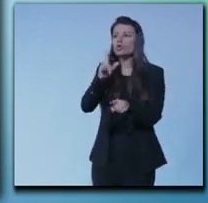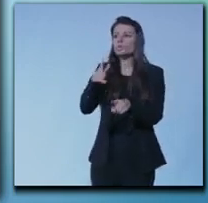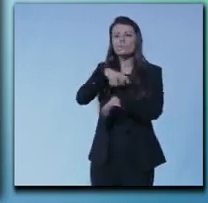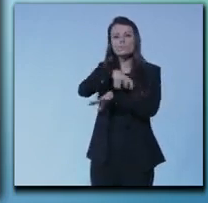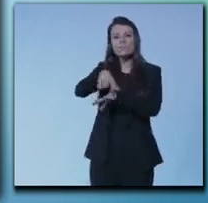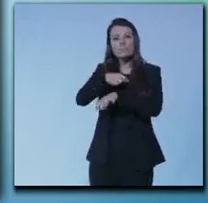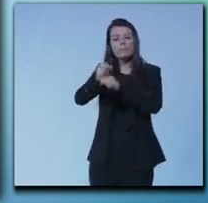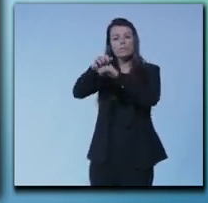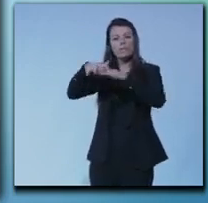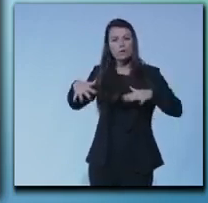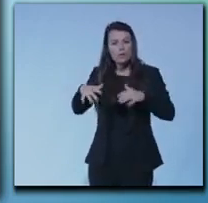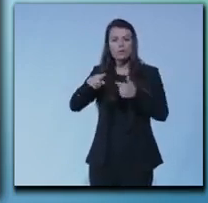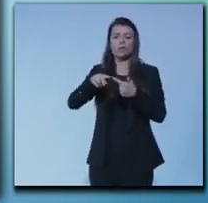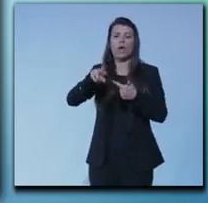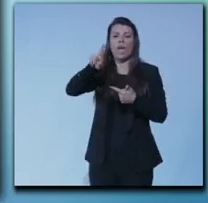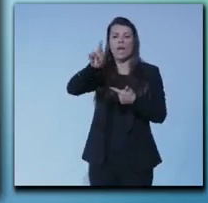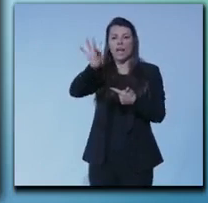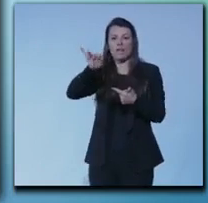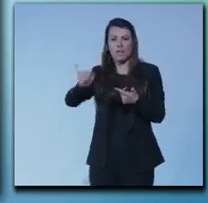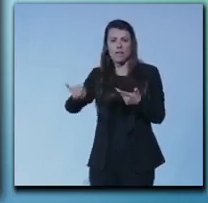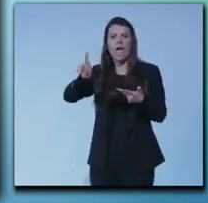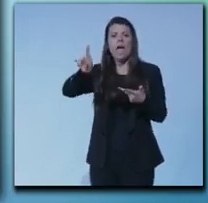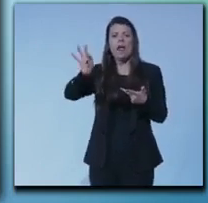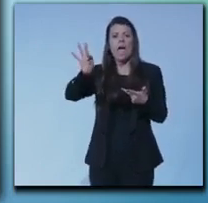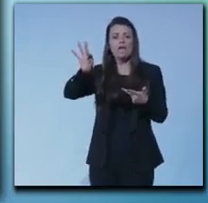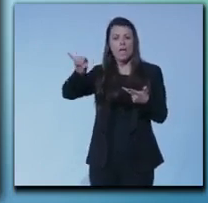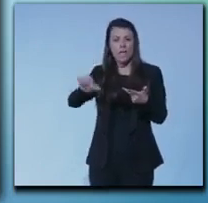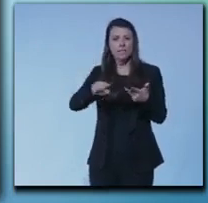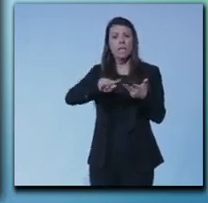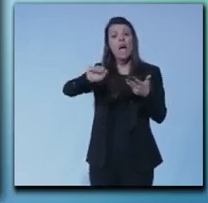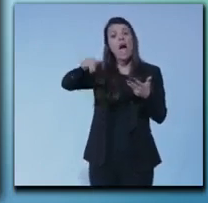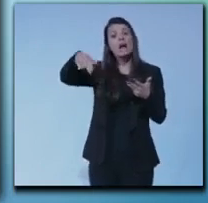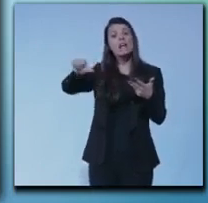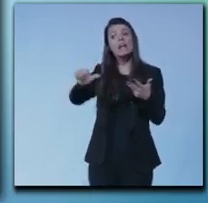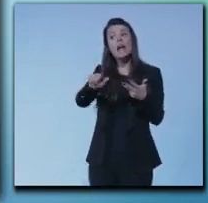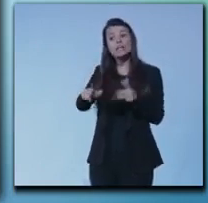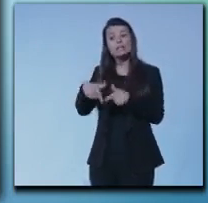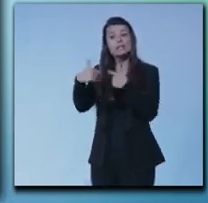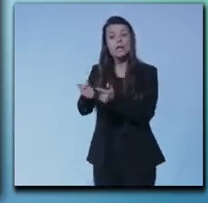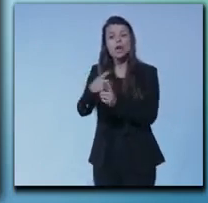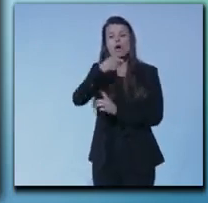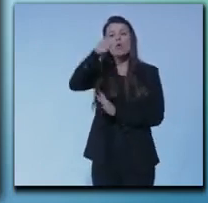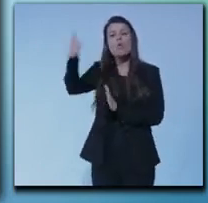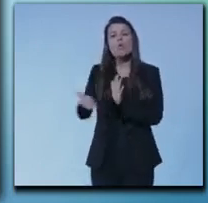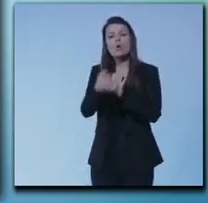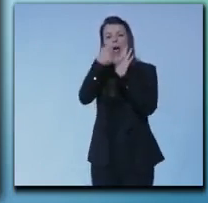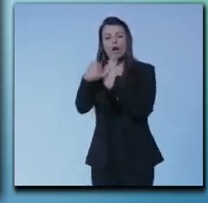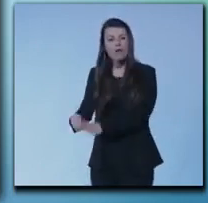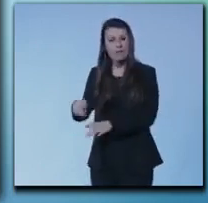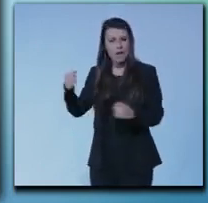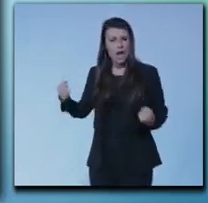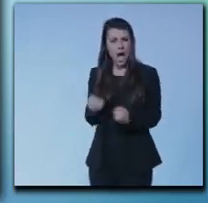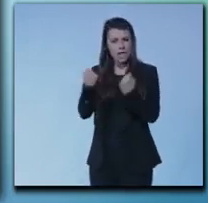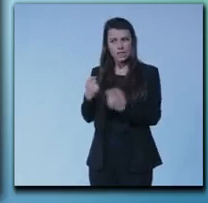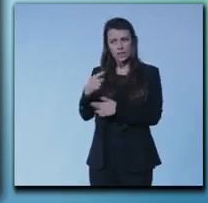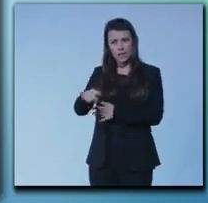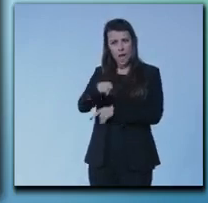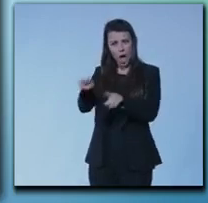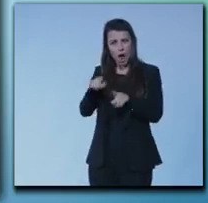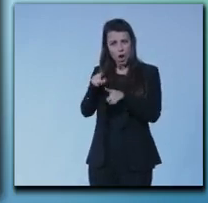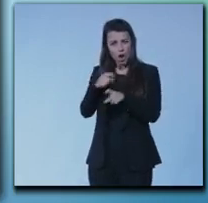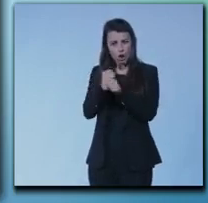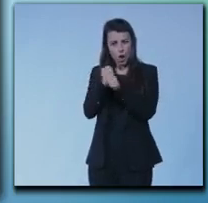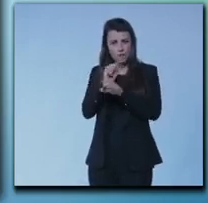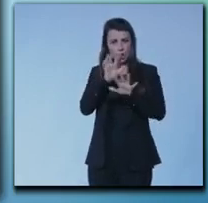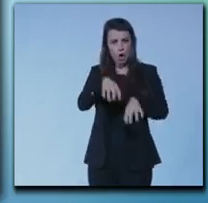infrastrutture da RFI, da FS o da ANAS hanno come compenso alla fine dell'anno per la loro attività di commissario